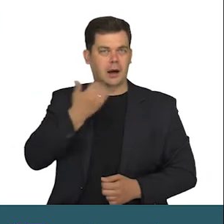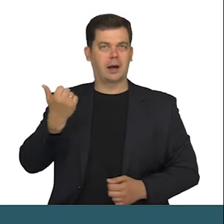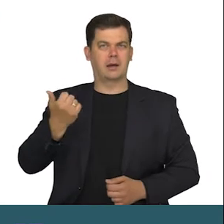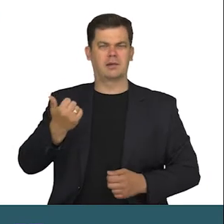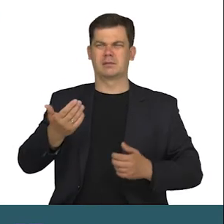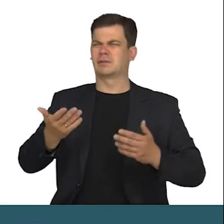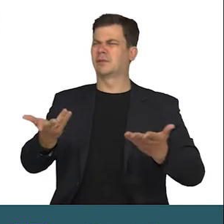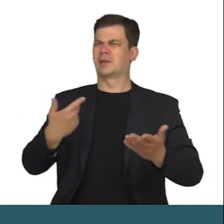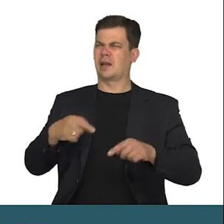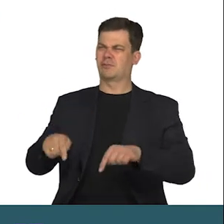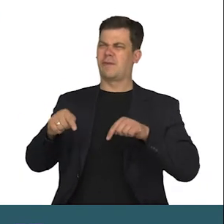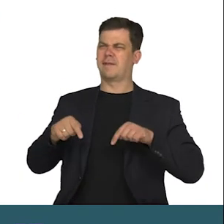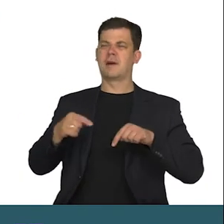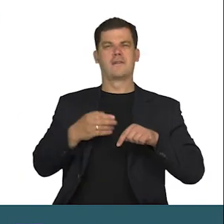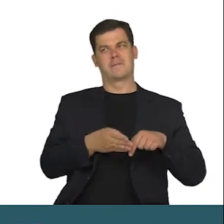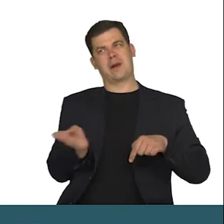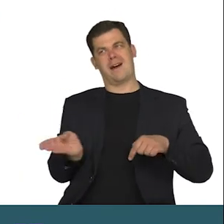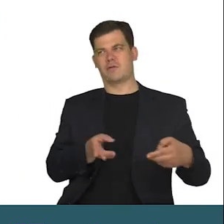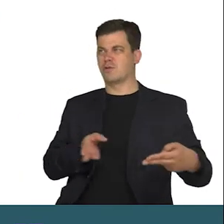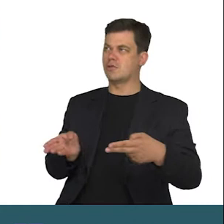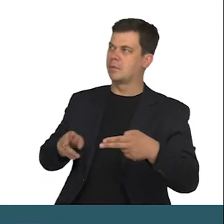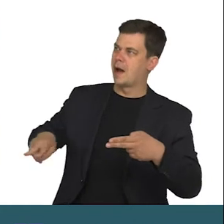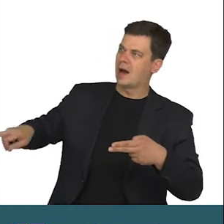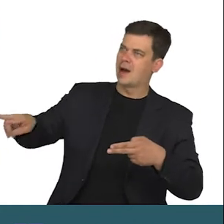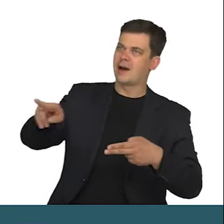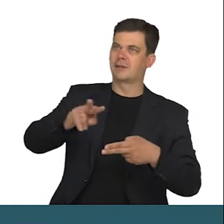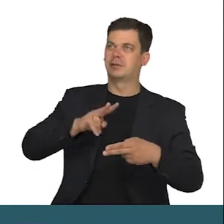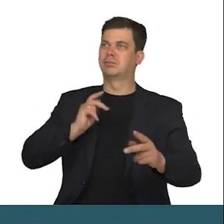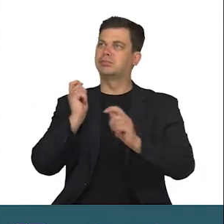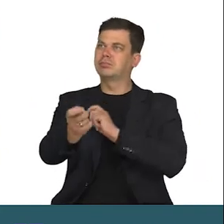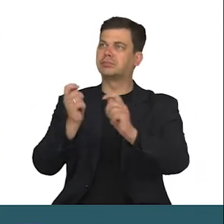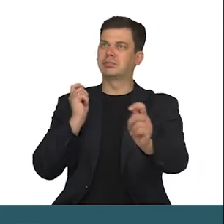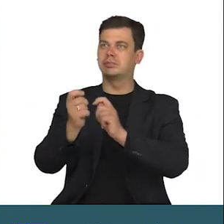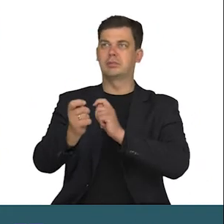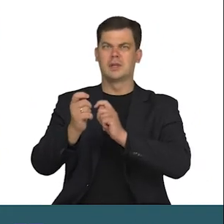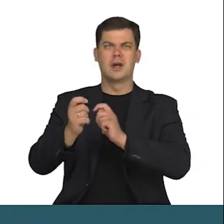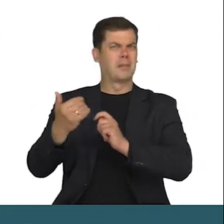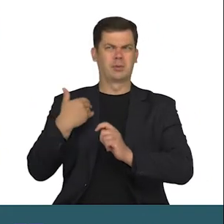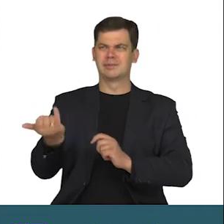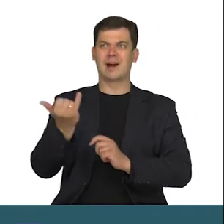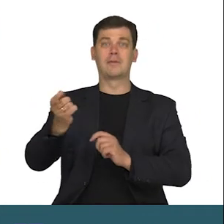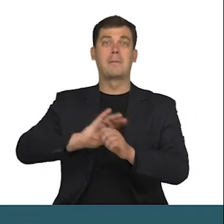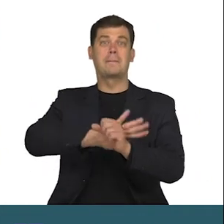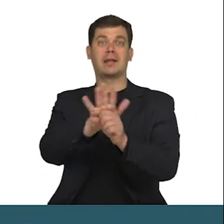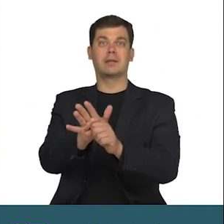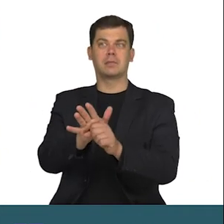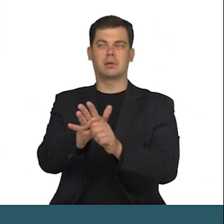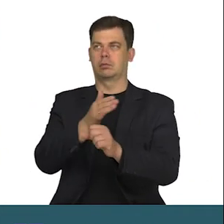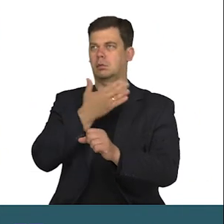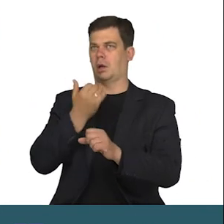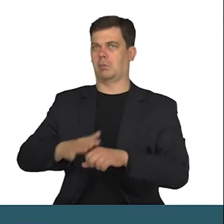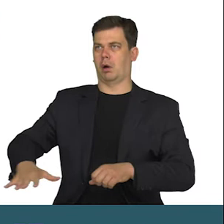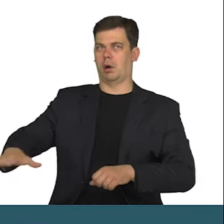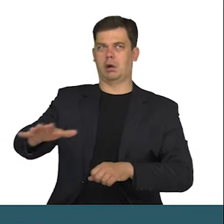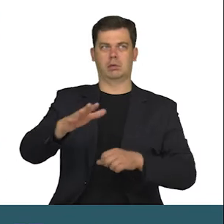Cofam się i skręcam w prawo. Rozglądam się za ruchem ulicznym, którego właściwie odkąd ogłoszono pandemię praktycznie nie ma.